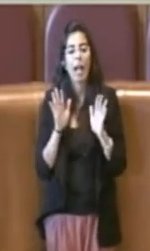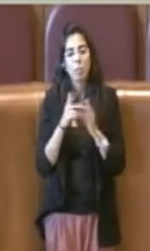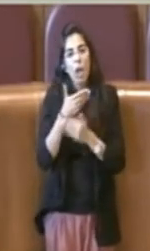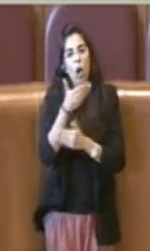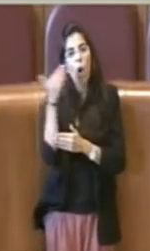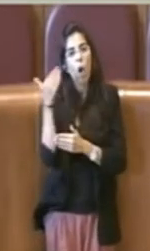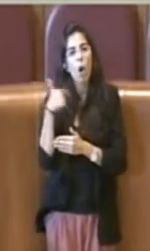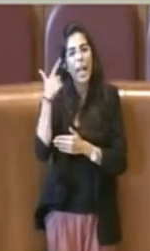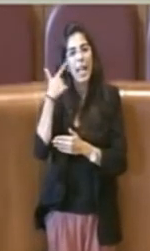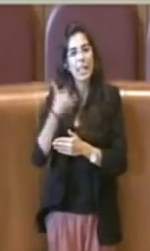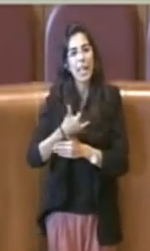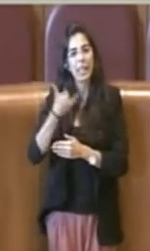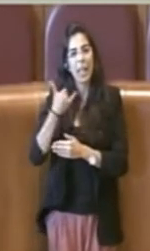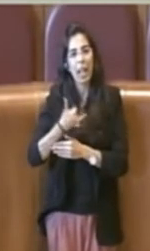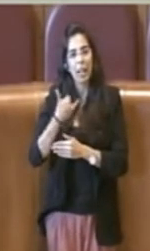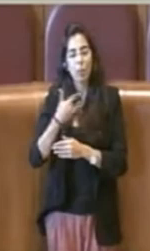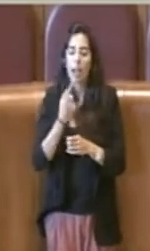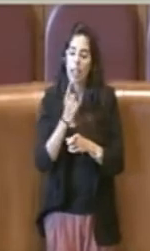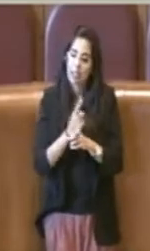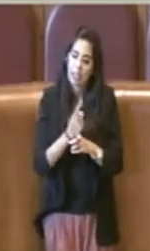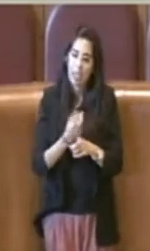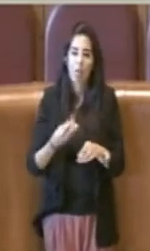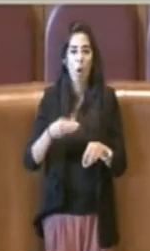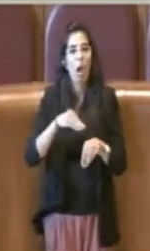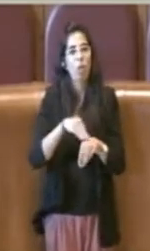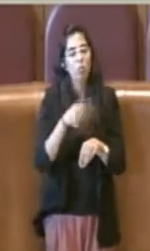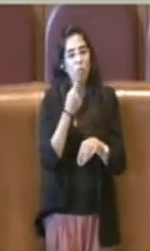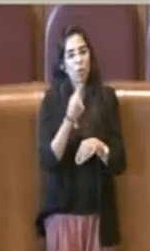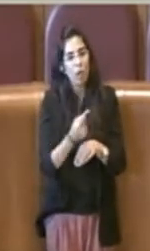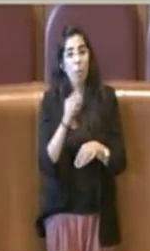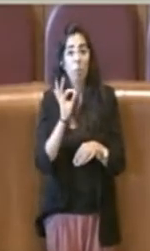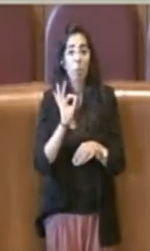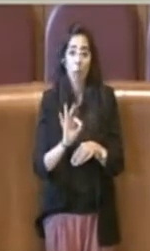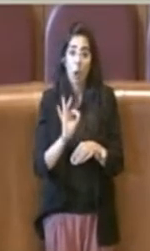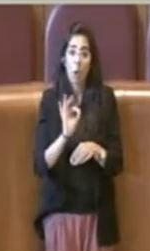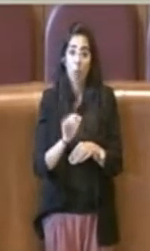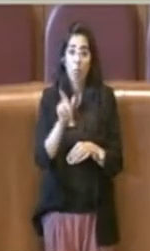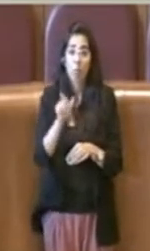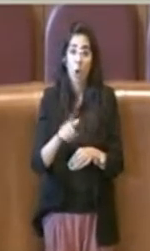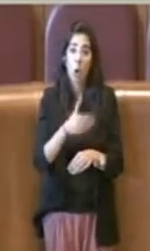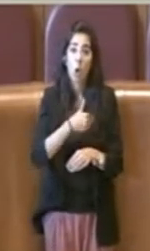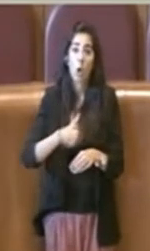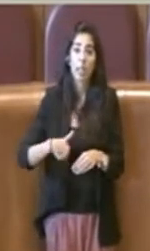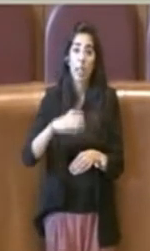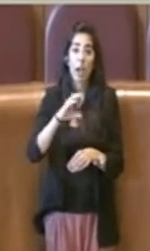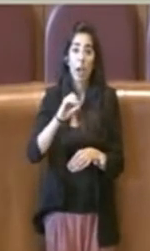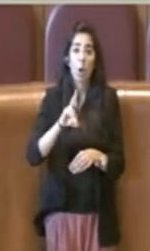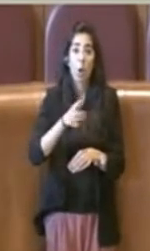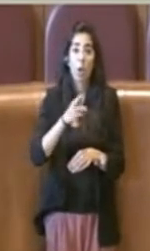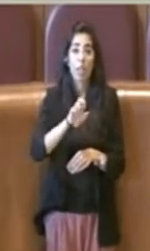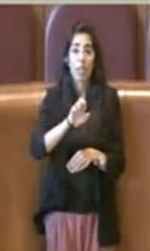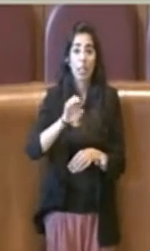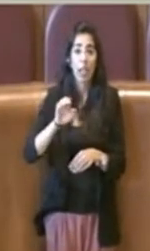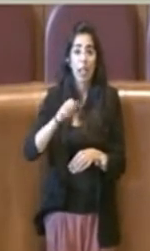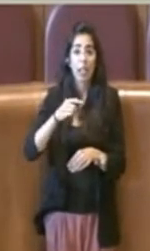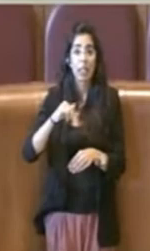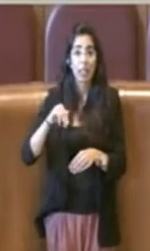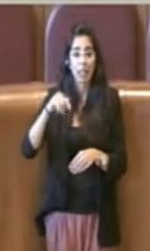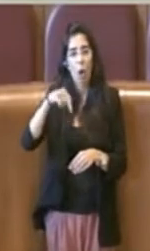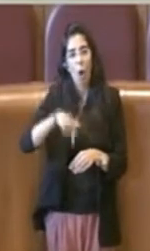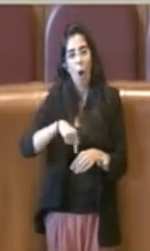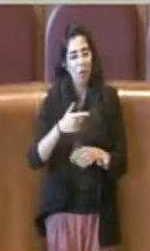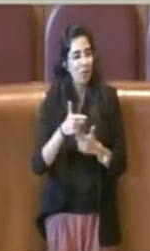intellettuale devo anche aggiungere che è stato proprio il consigliere Corsetti che ora è da remoto